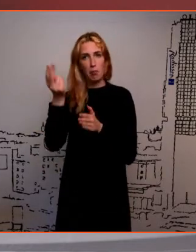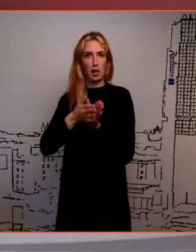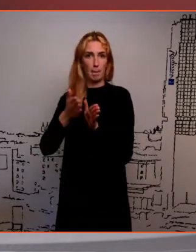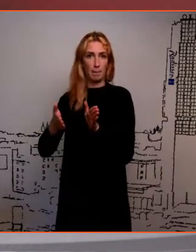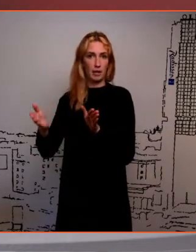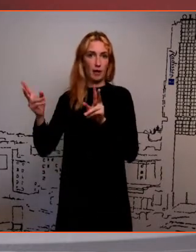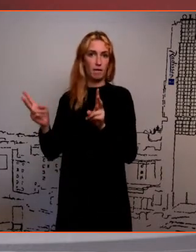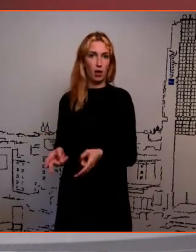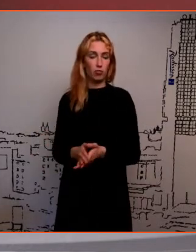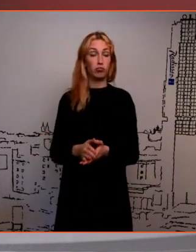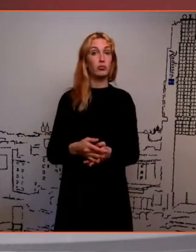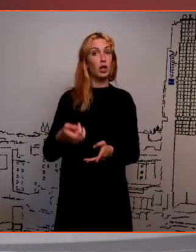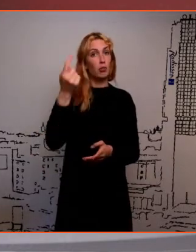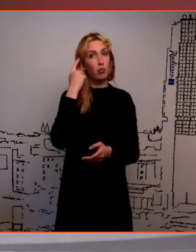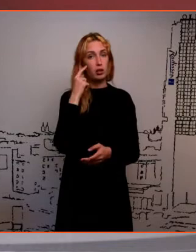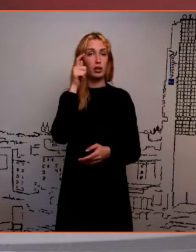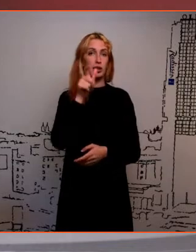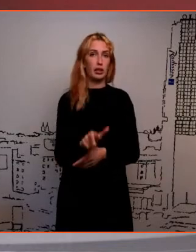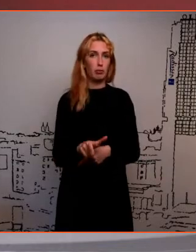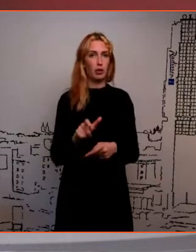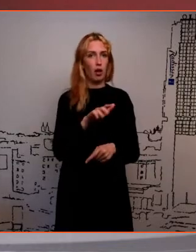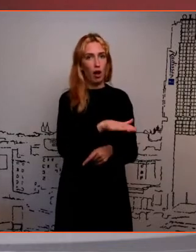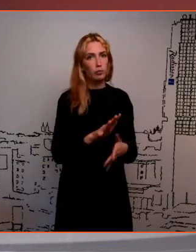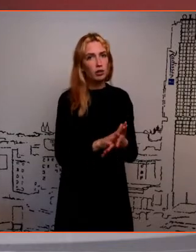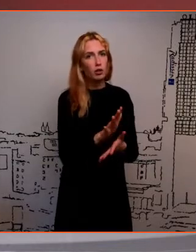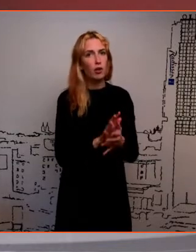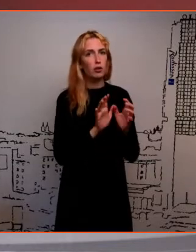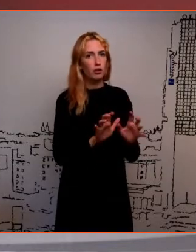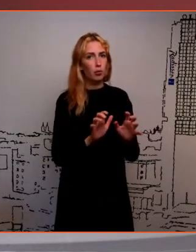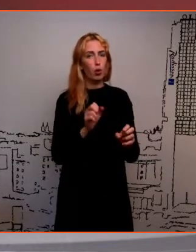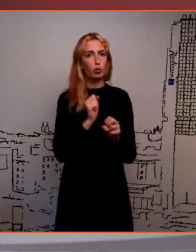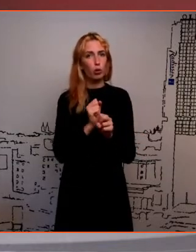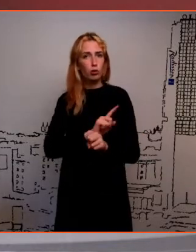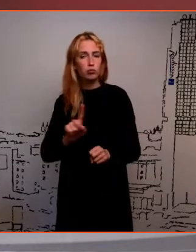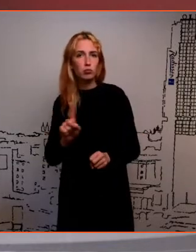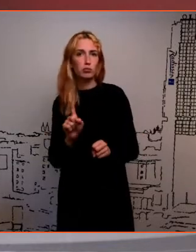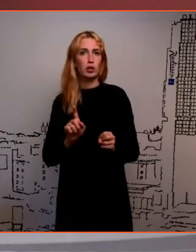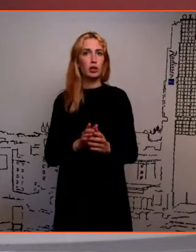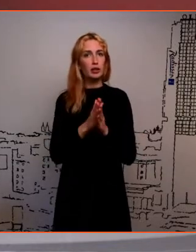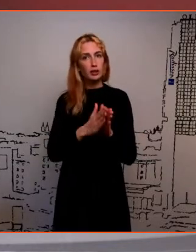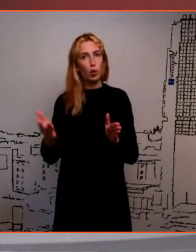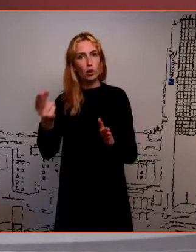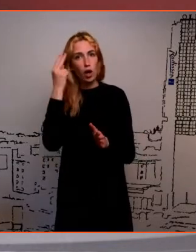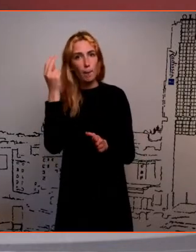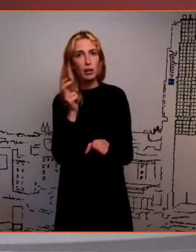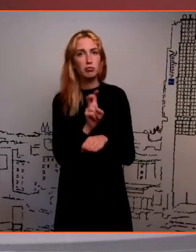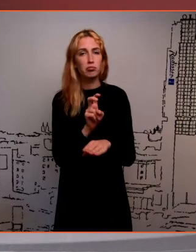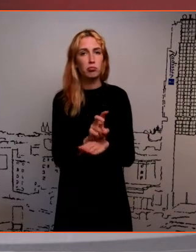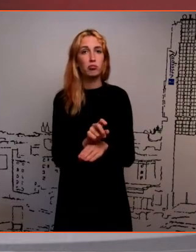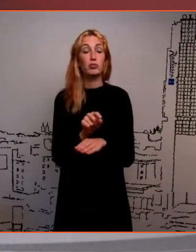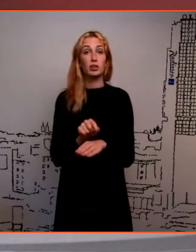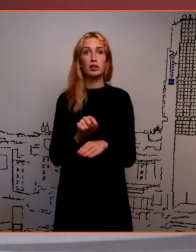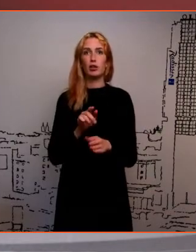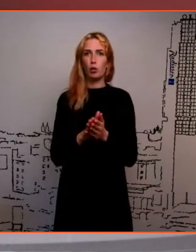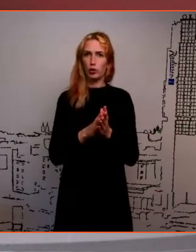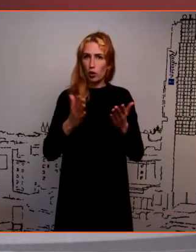kui mõelda, et inimene kasvatab lapsi, käib tööl ja õpib sessioon õppes, siis on pigem sellest motivatsiooni tõstav